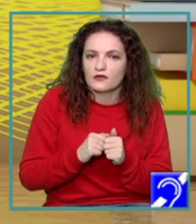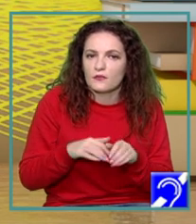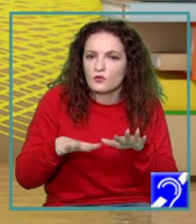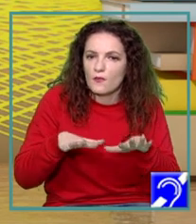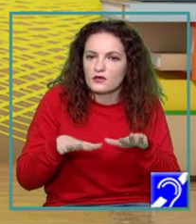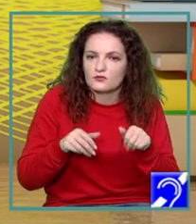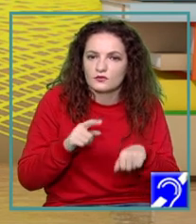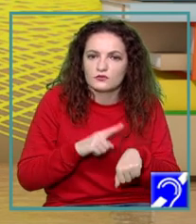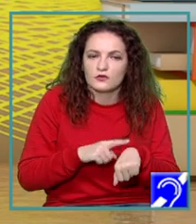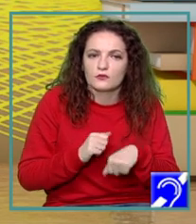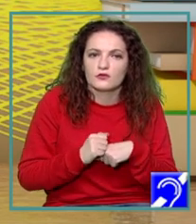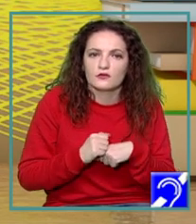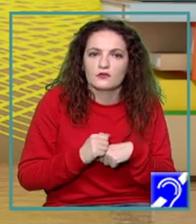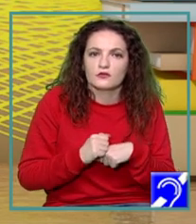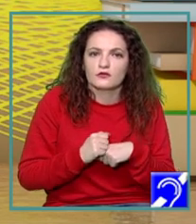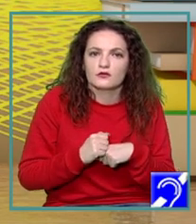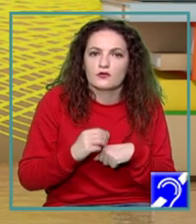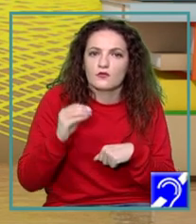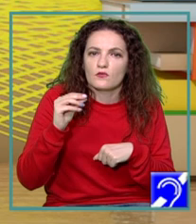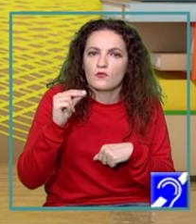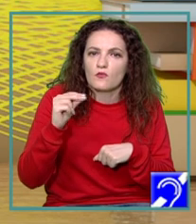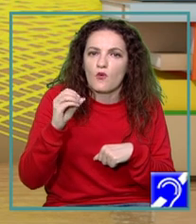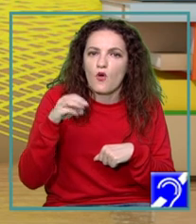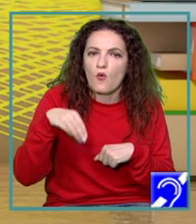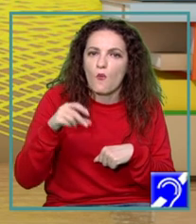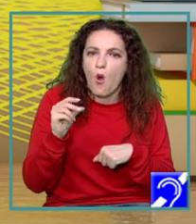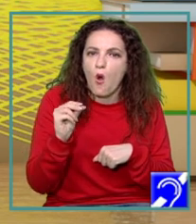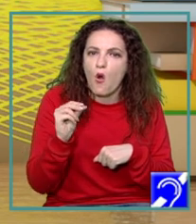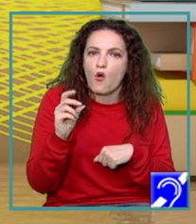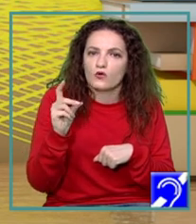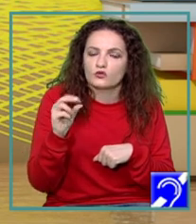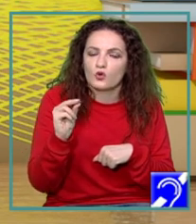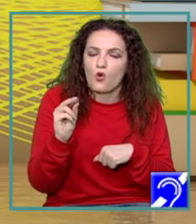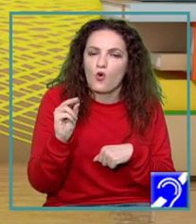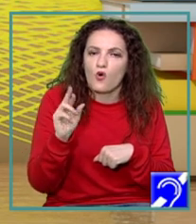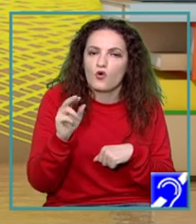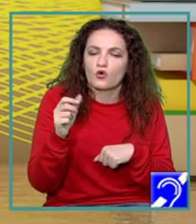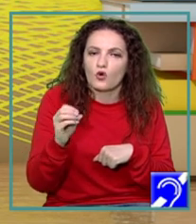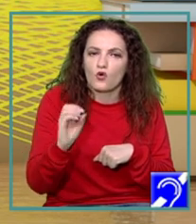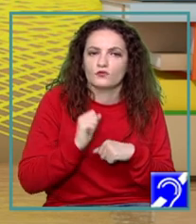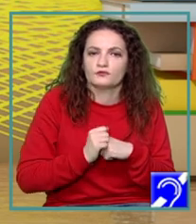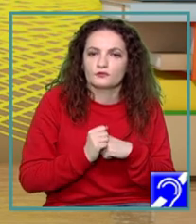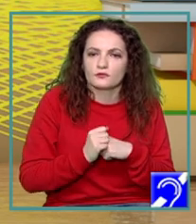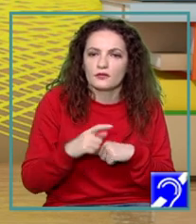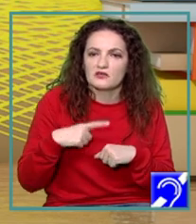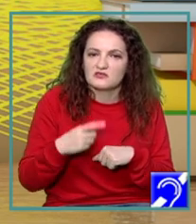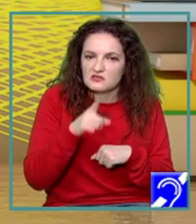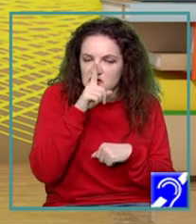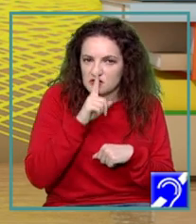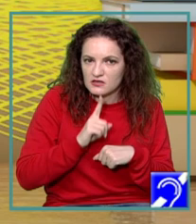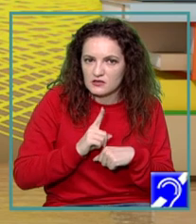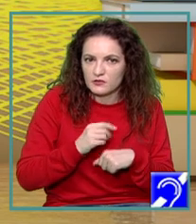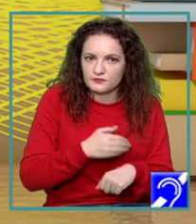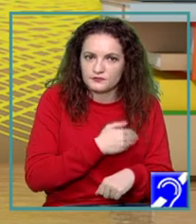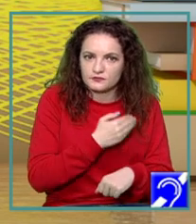timpului, este metoda Pomodoro. Este foarte simplă, iar elevii cărora le-am împărtășit în activitățile de